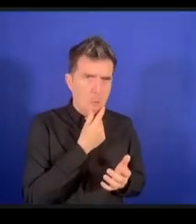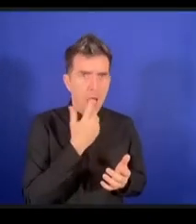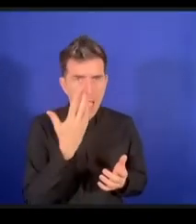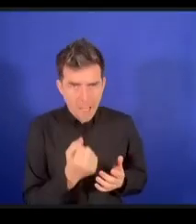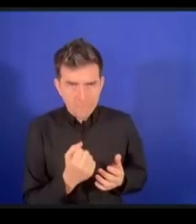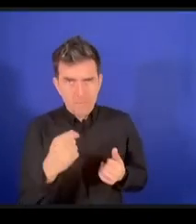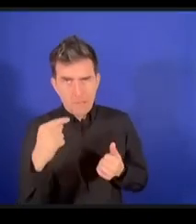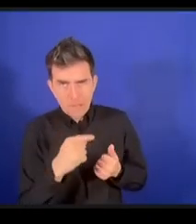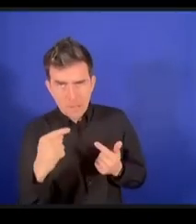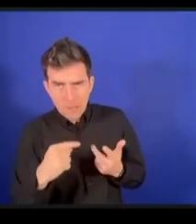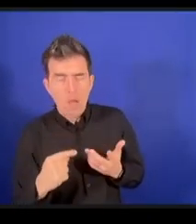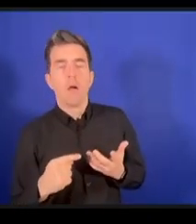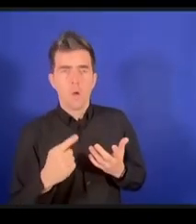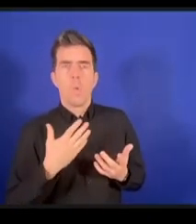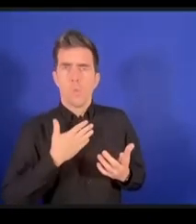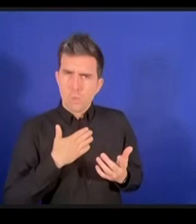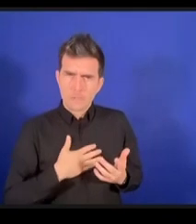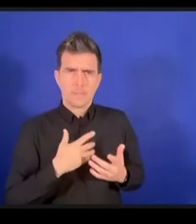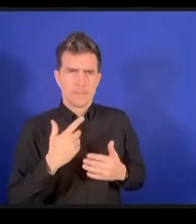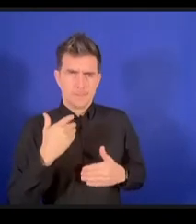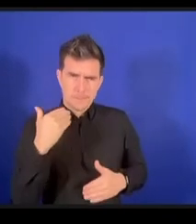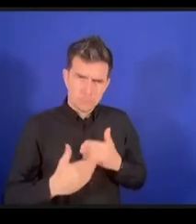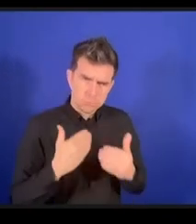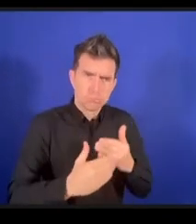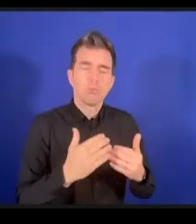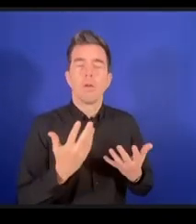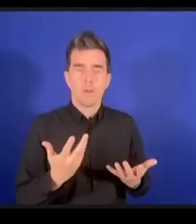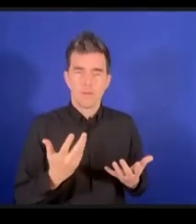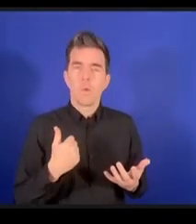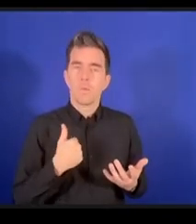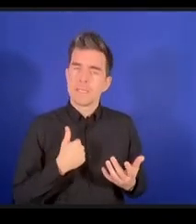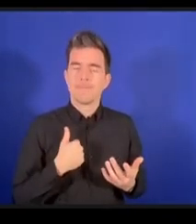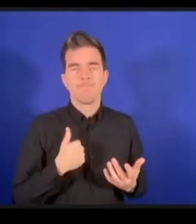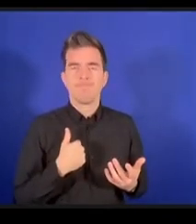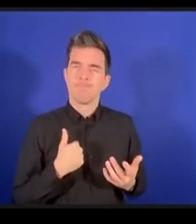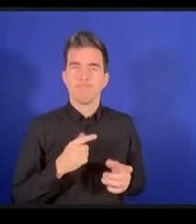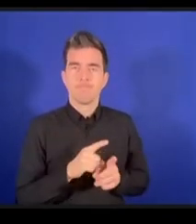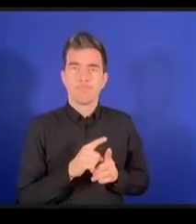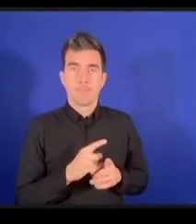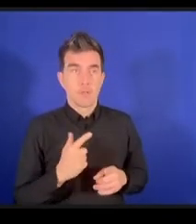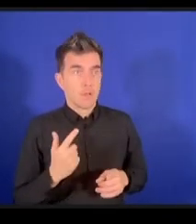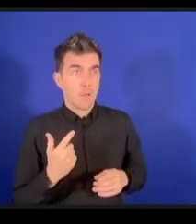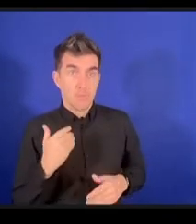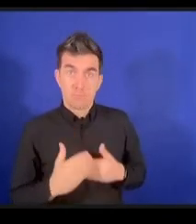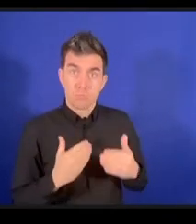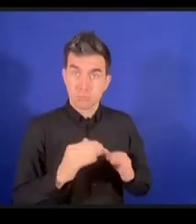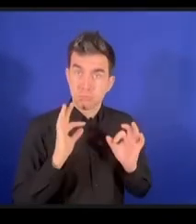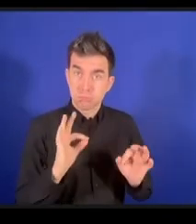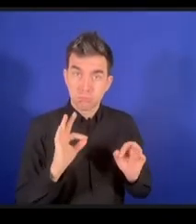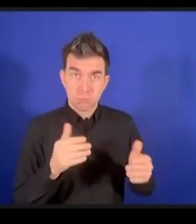on a pris du retard dans ce contexte. Une enquête